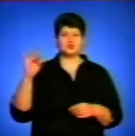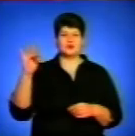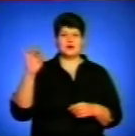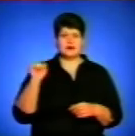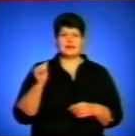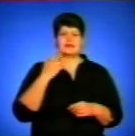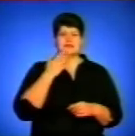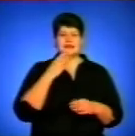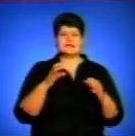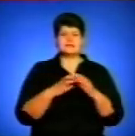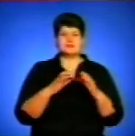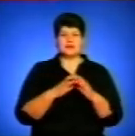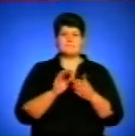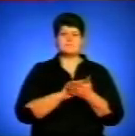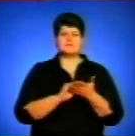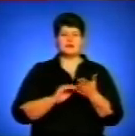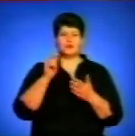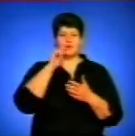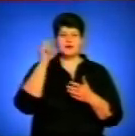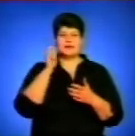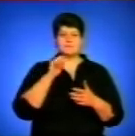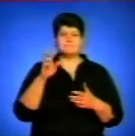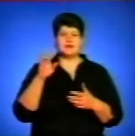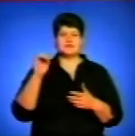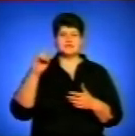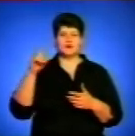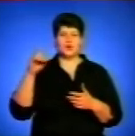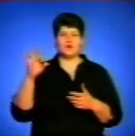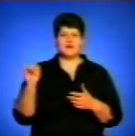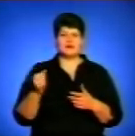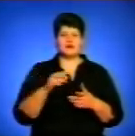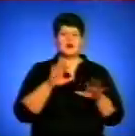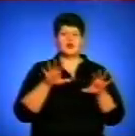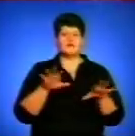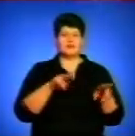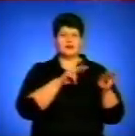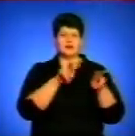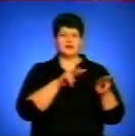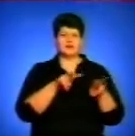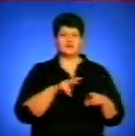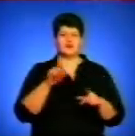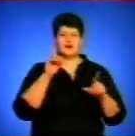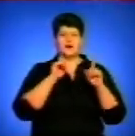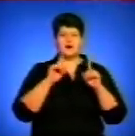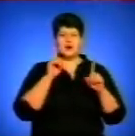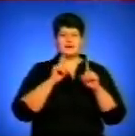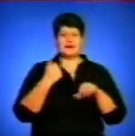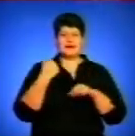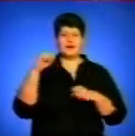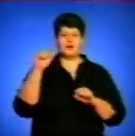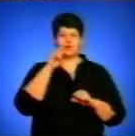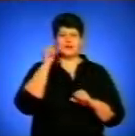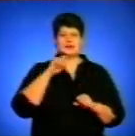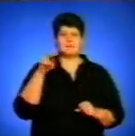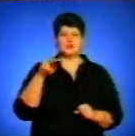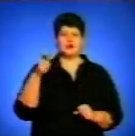спілки письменників України Євген Безкоровайний, голова наглядової ради Товариства «Бучач», «Агрохлібпром», «Герой України» Петро